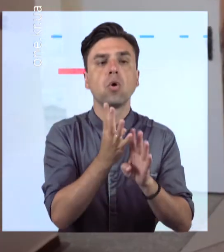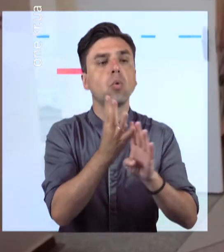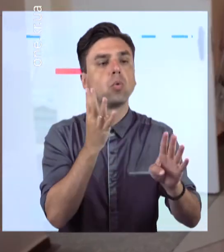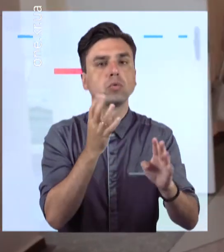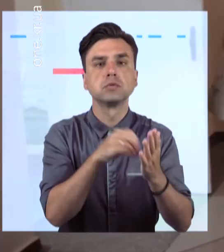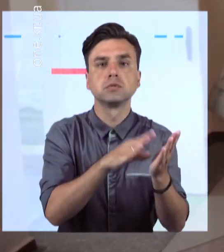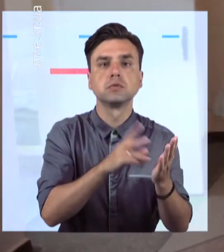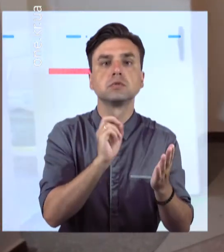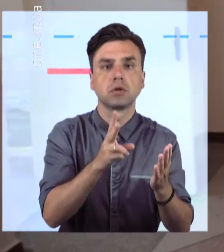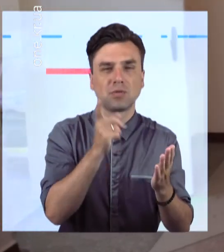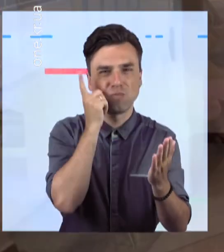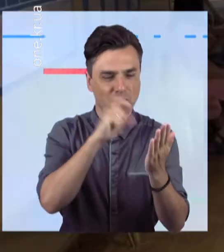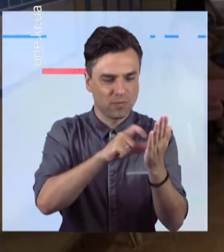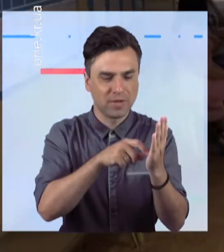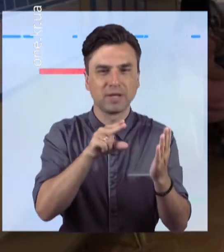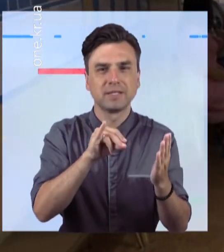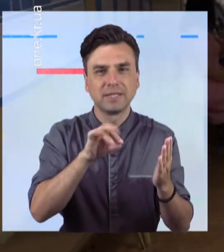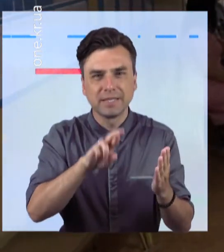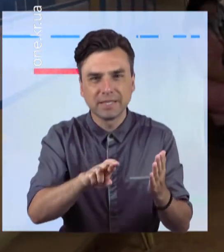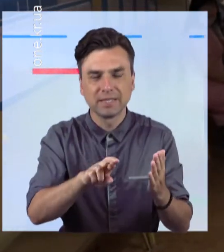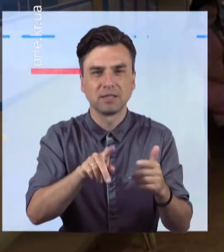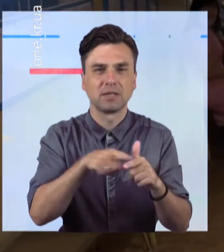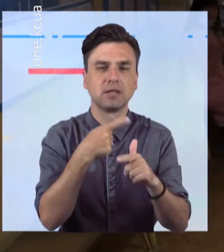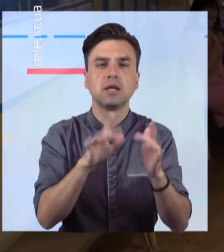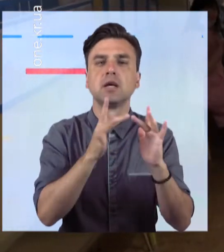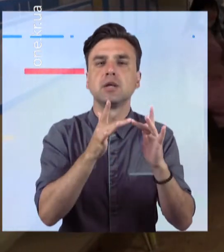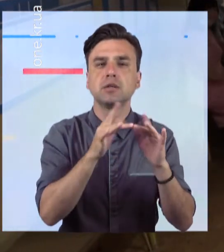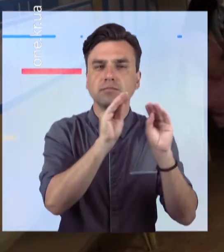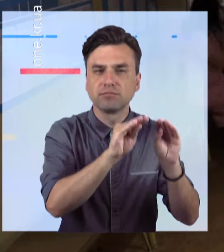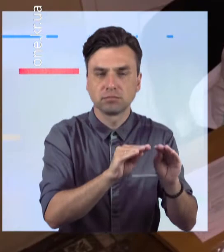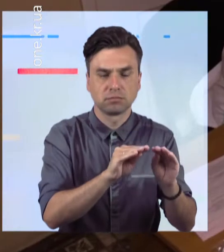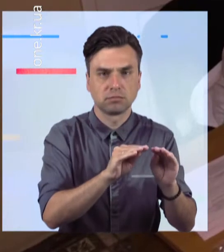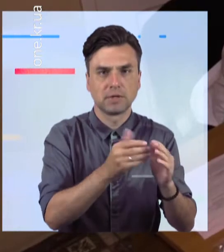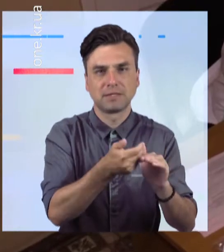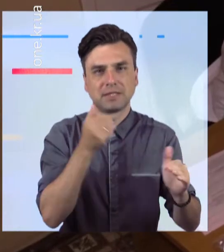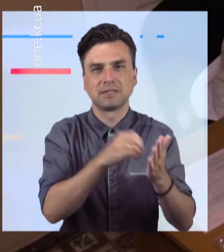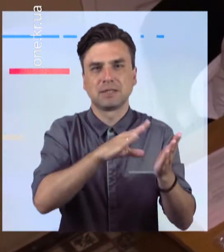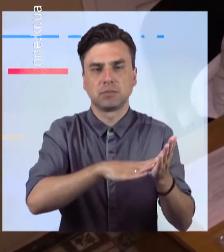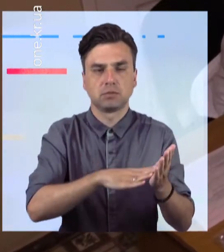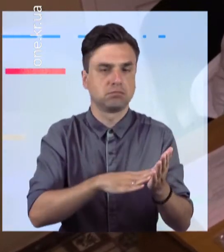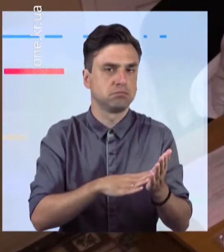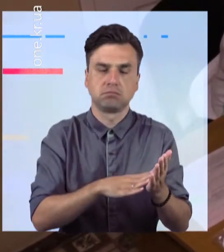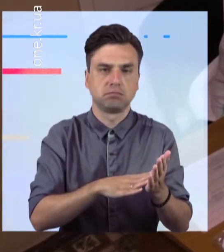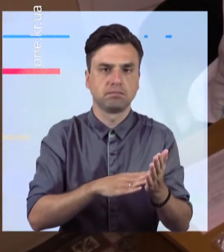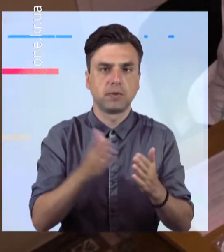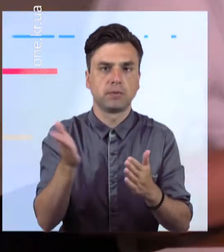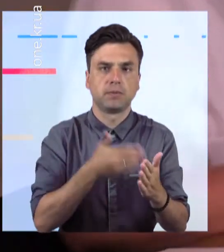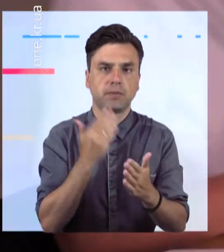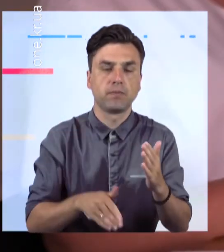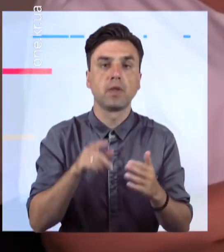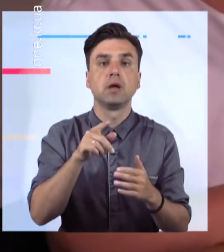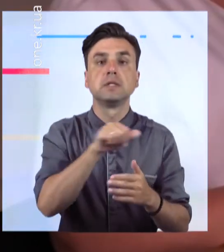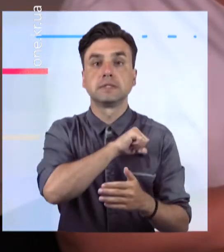перестає працювати. Це обомовлено тим, що кожен громадянин України тепер може самостійно записатися на вакцинацію.